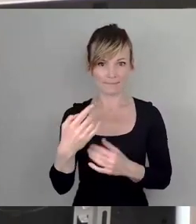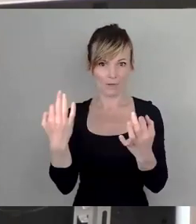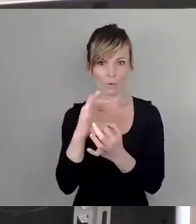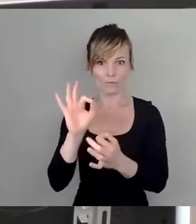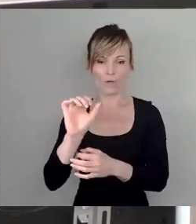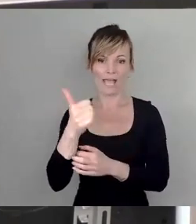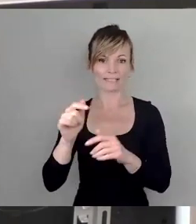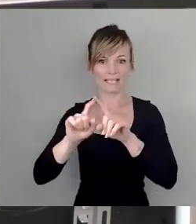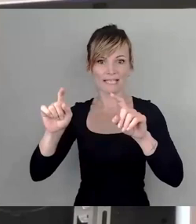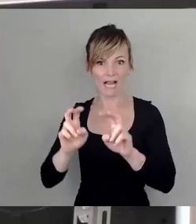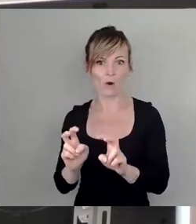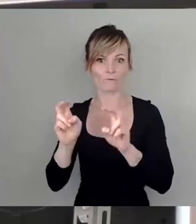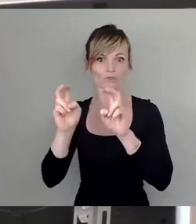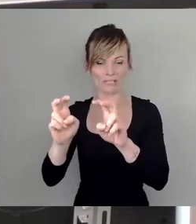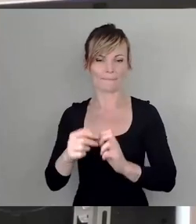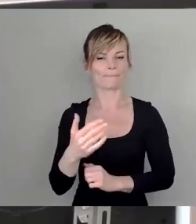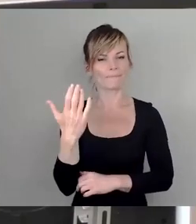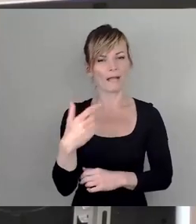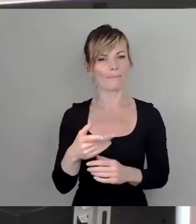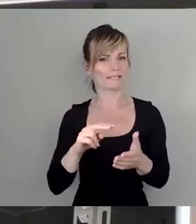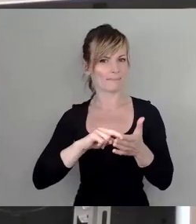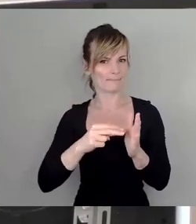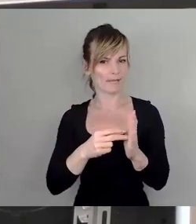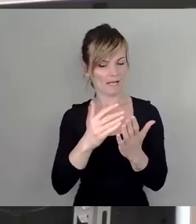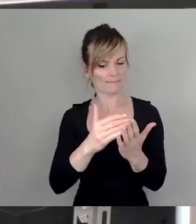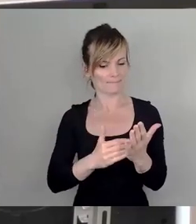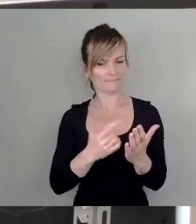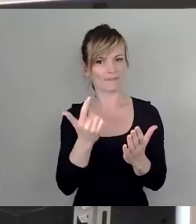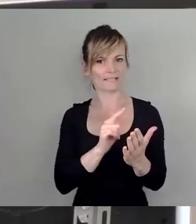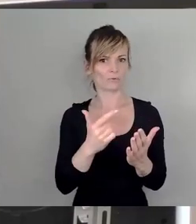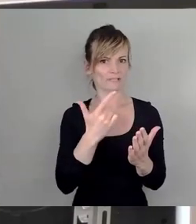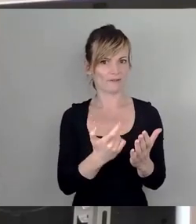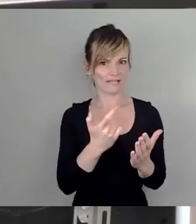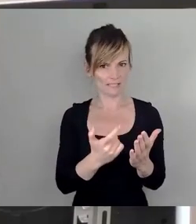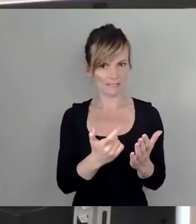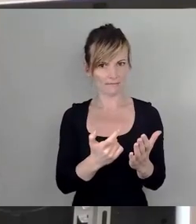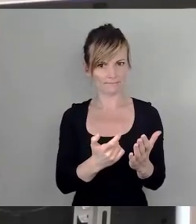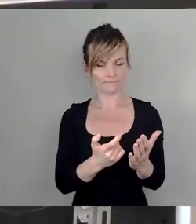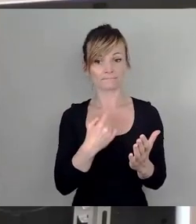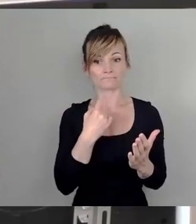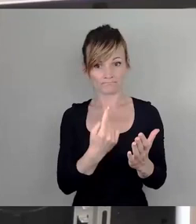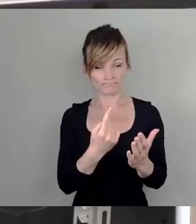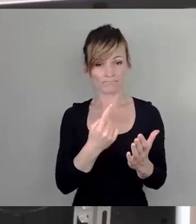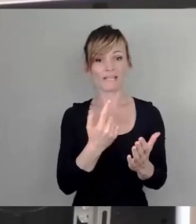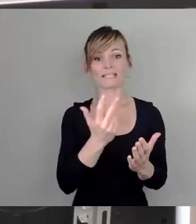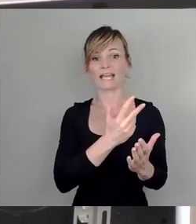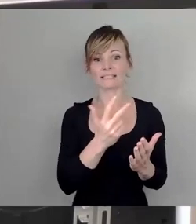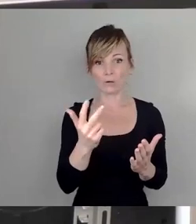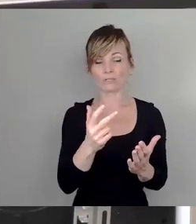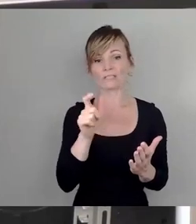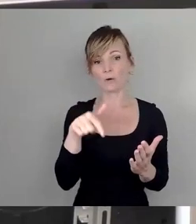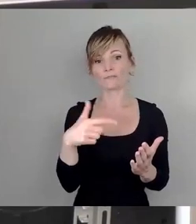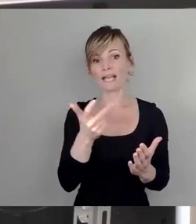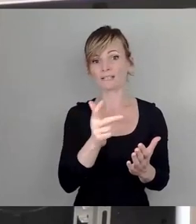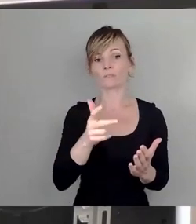denn die Pläne aus dem Jahr 2020 erweitern zum Beispiel die Kapazitäten nur von 3.000 auf 3.500 Zuschauerplätze,